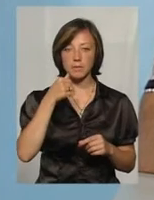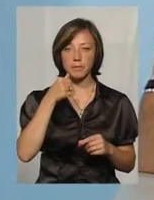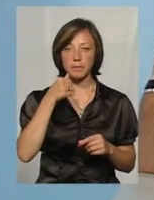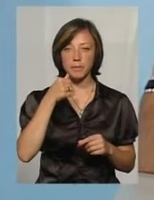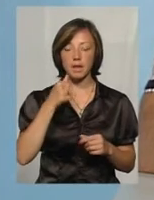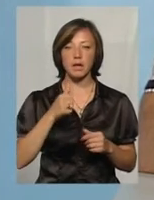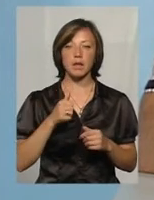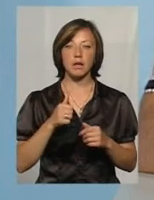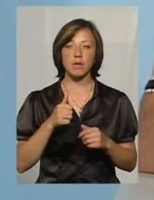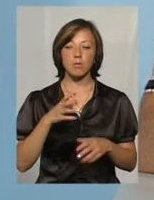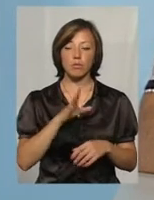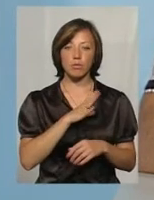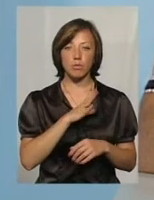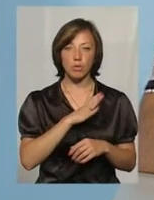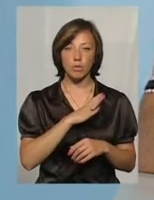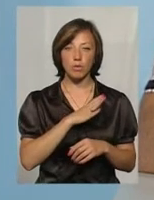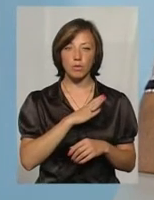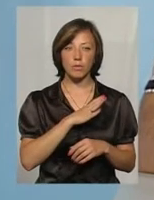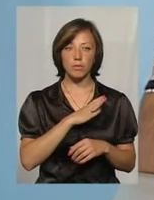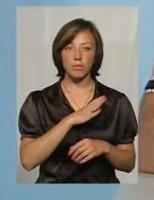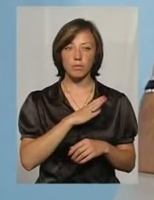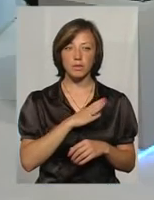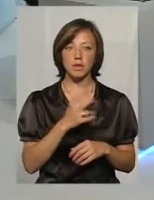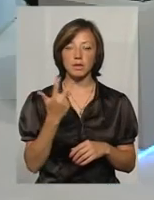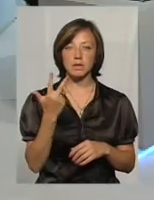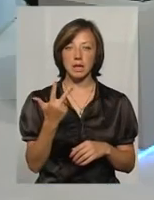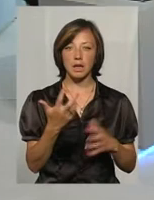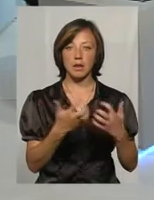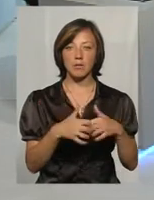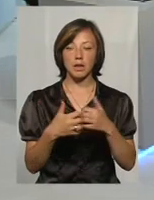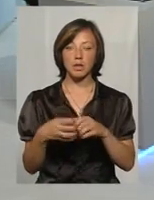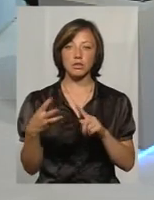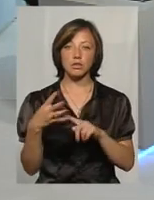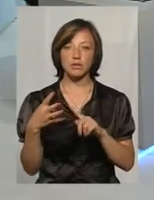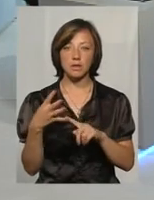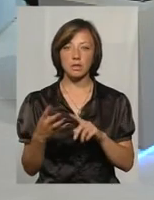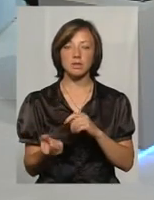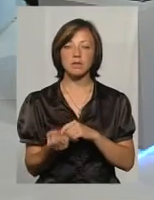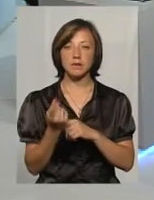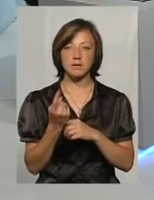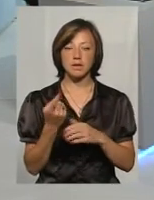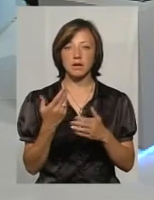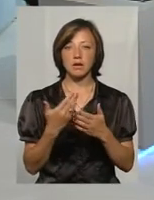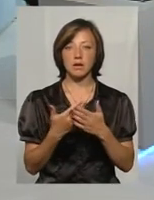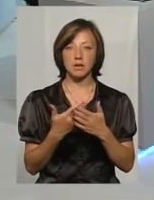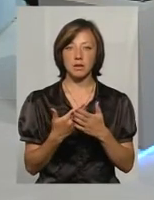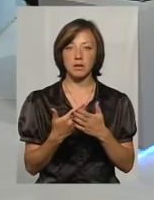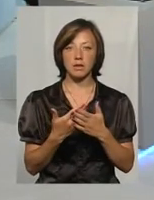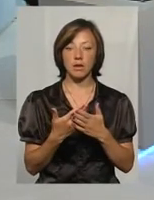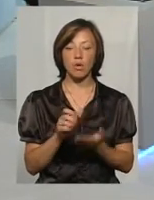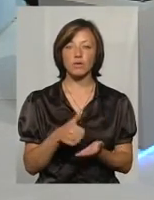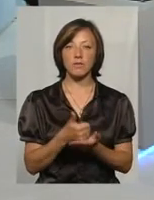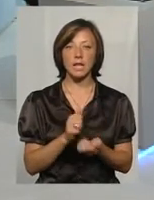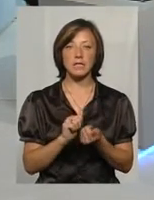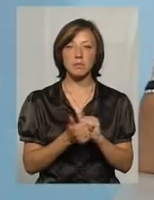Змінили, було, не пам'ятаю, три апарати. Четвертий з'явився ближче. А основна